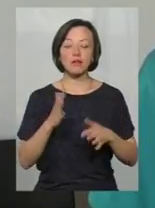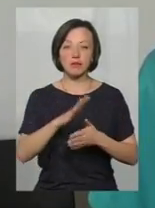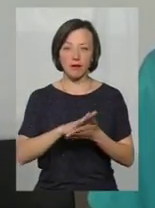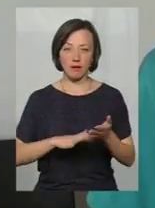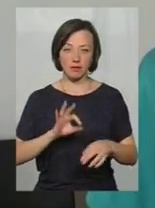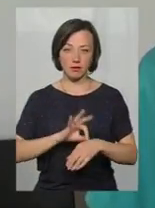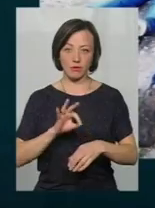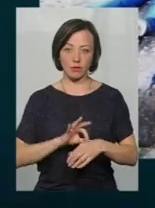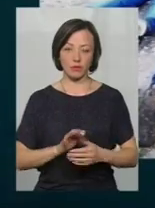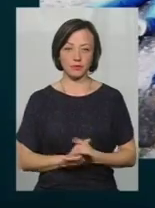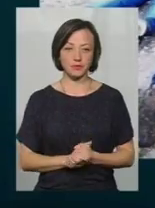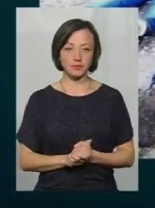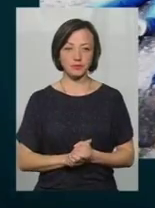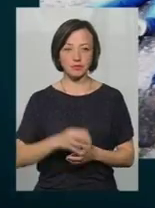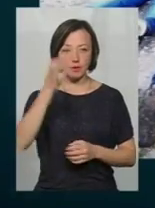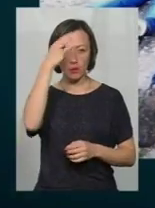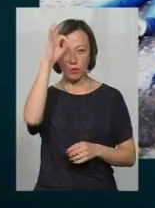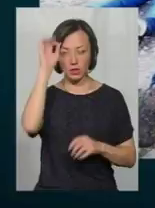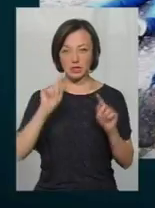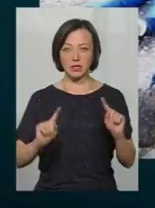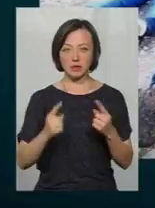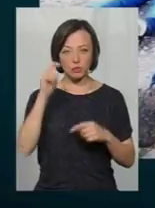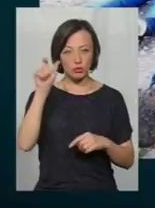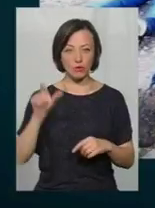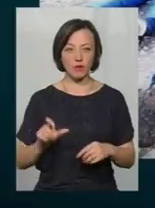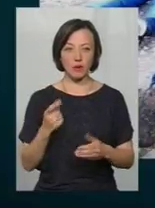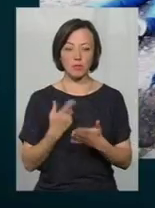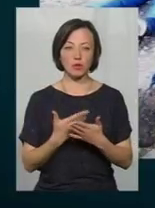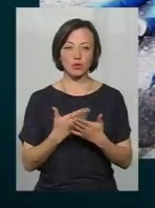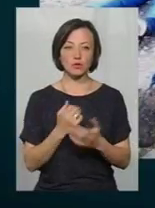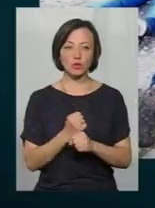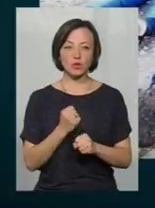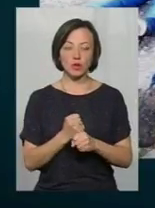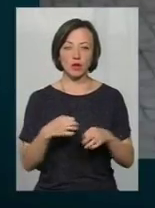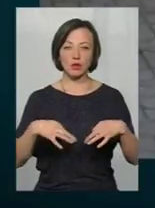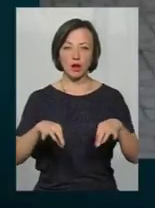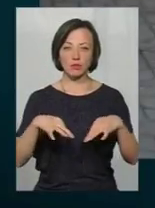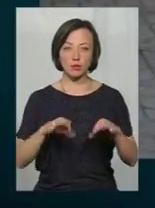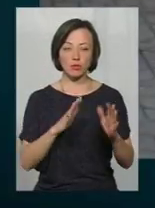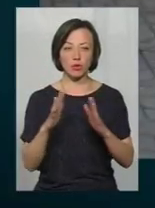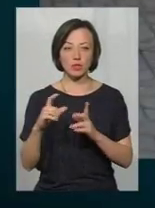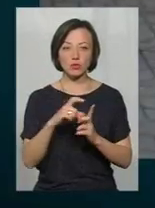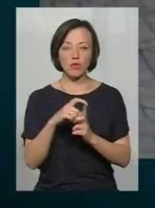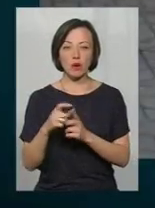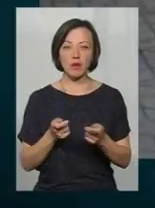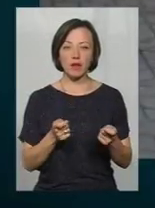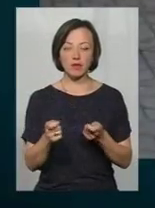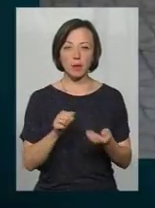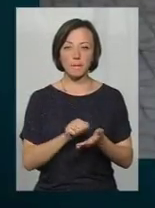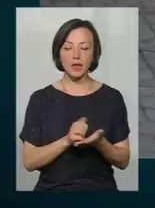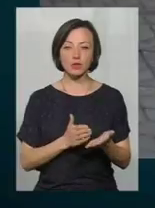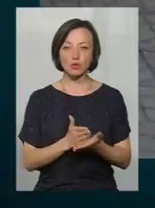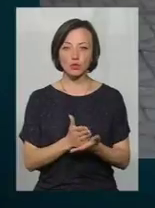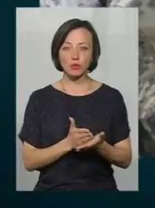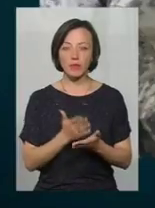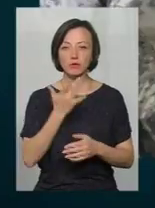даного захворювання. Поліція затримала чоловіка, якого підозрюють у скоєнні дорожньо-транспортної пригоди. За словами керівника прес-служби управління